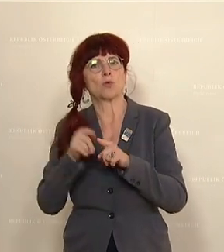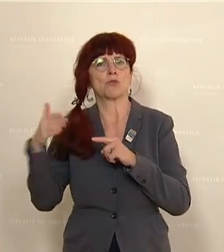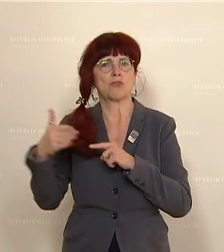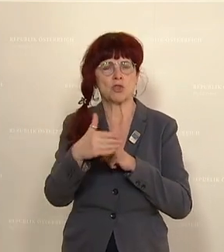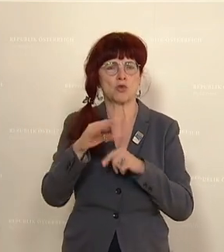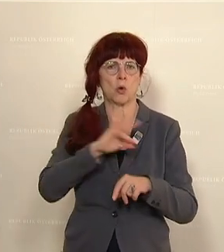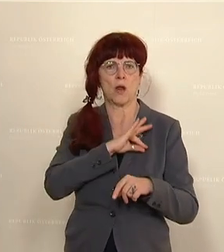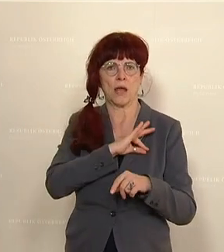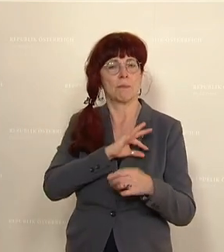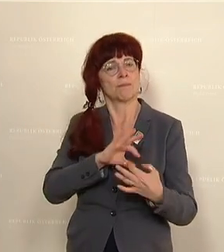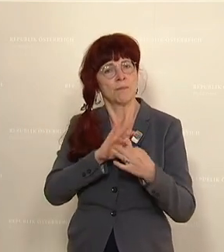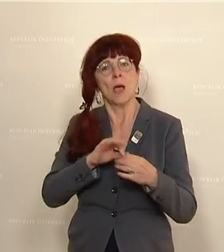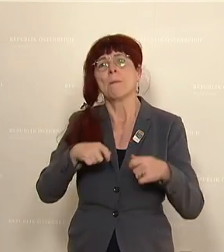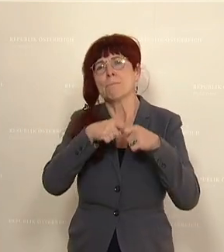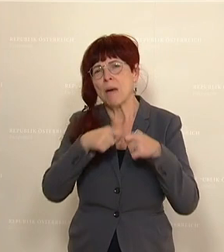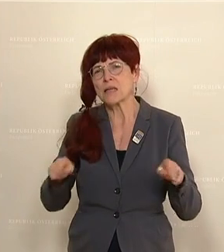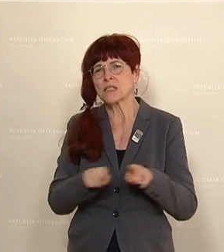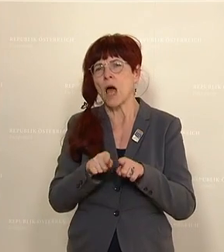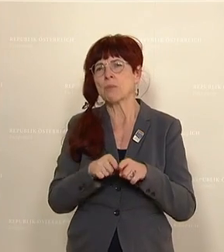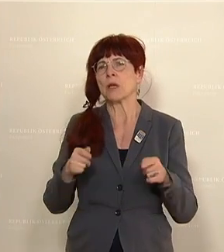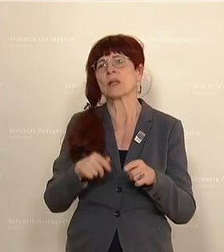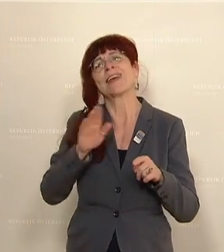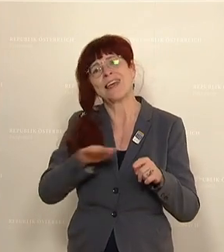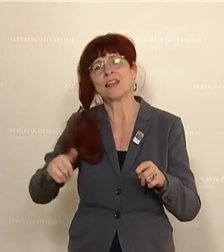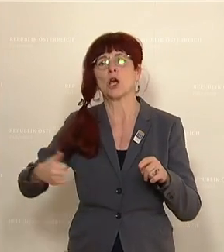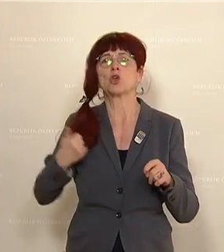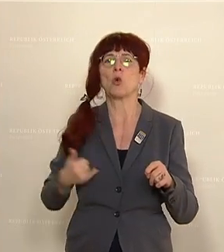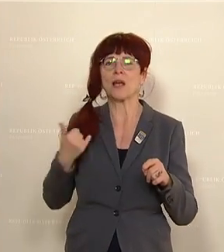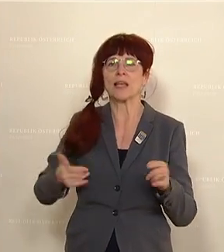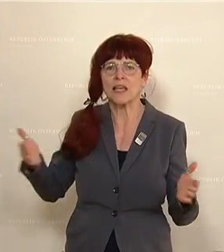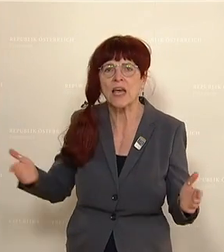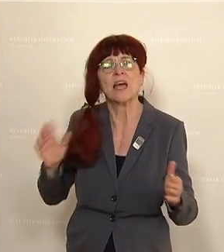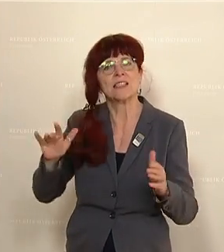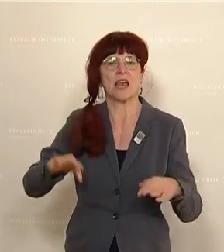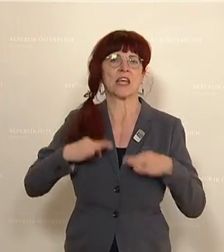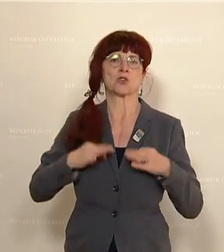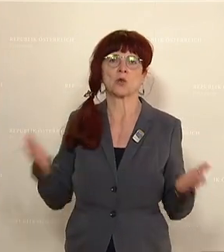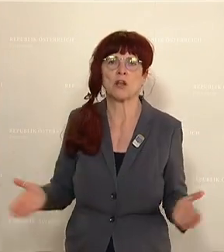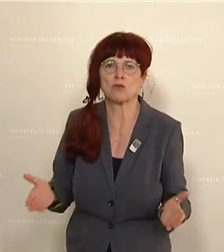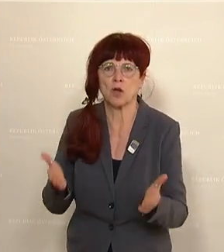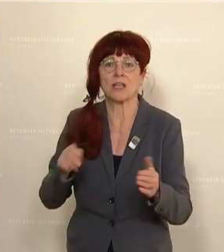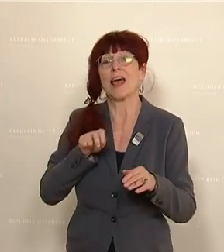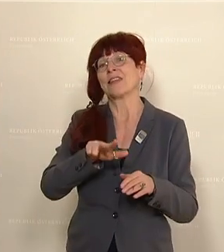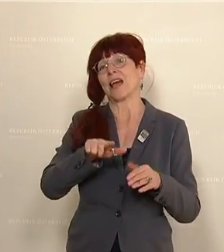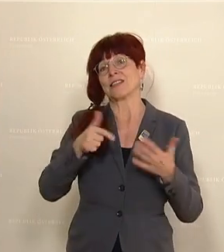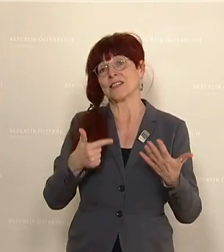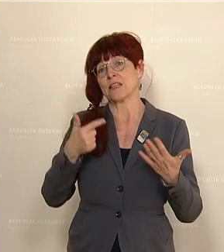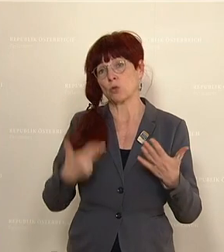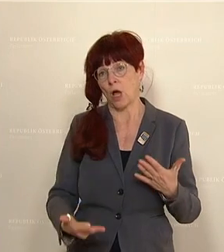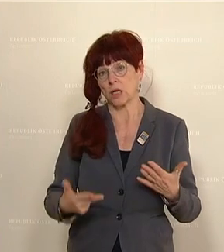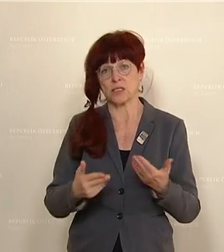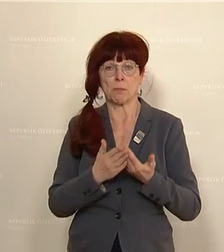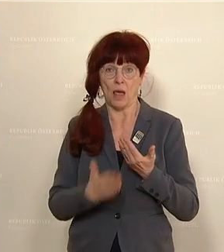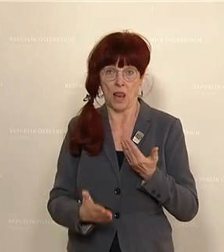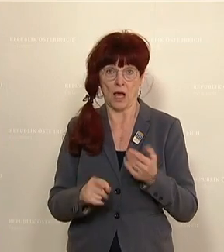Gefordert wird etwa ein nationaler Aktionsplan gegen Übergewicht, Adipositas und Essstörungen. Zudem